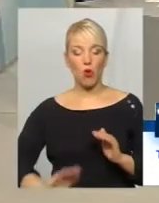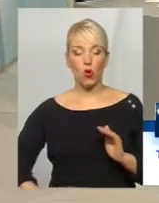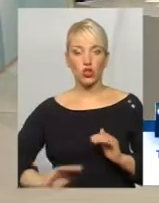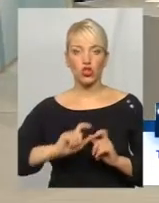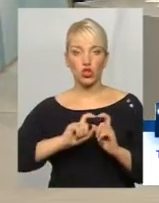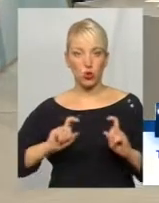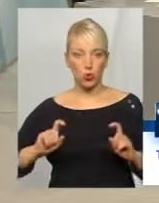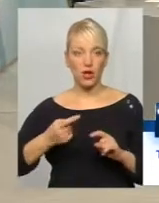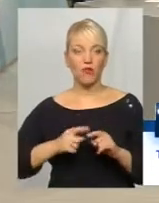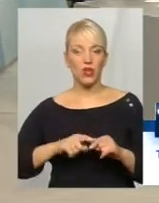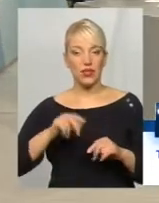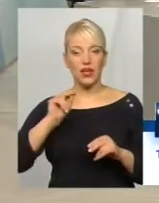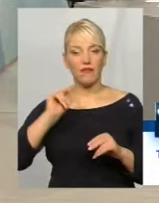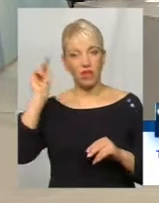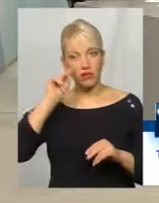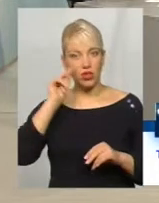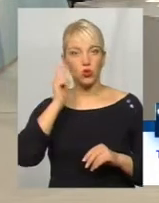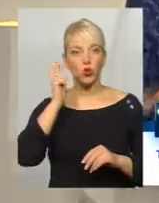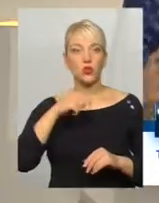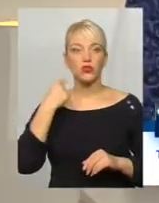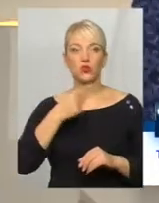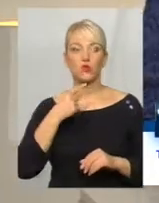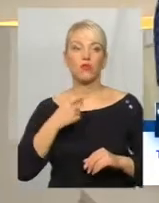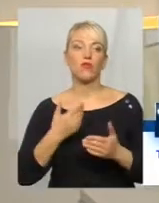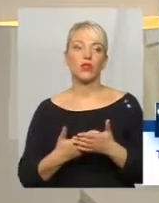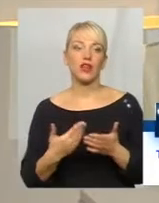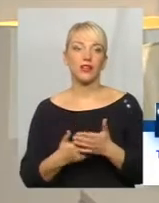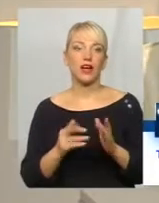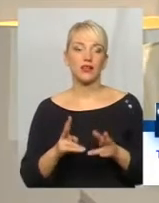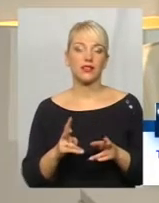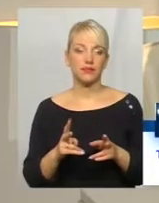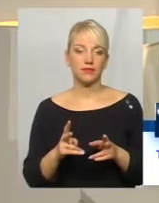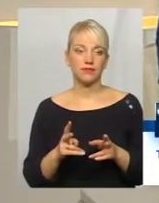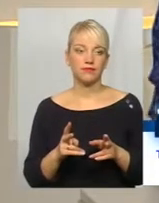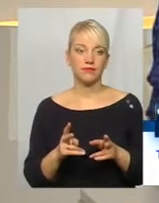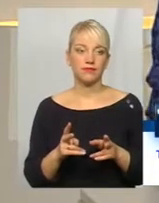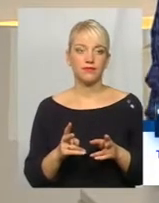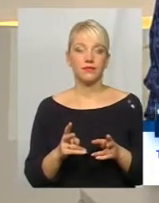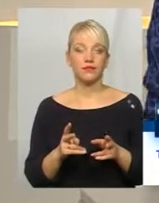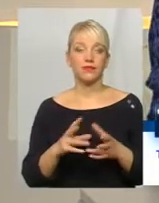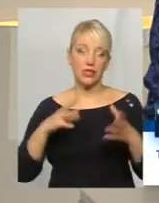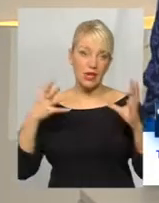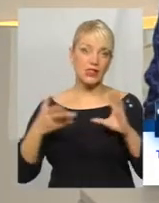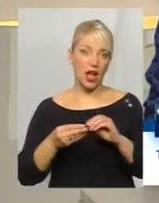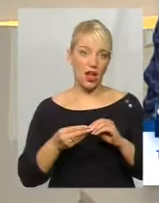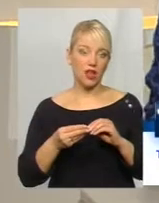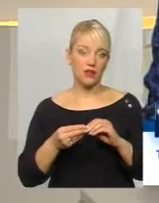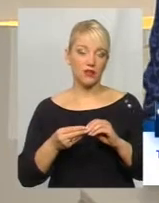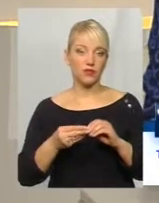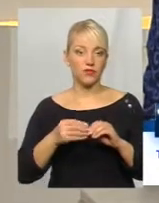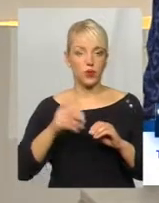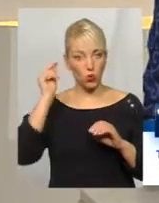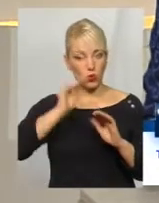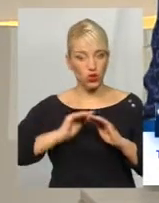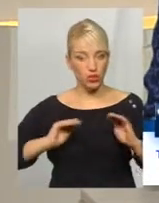школі, вони вивчають українську як, ну, до прикладу, як більший загал учнів